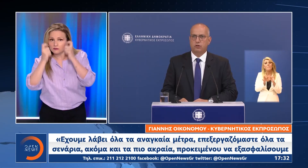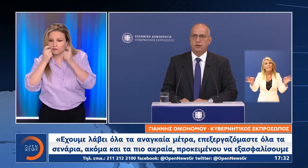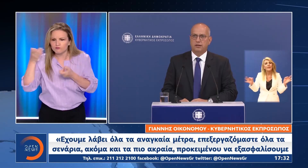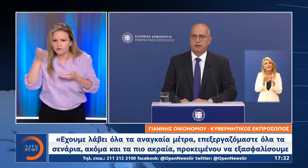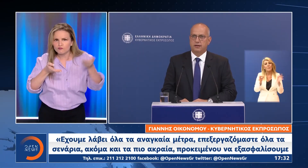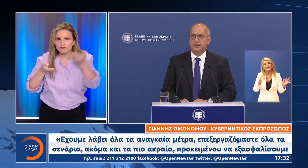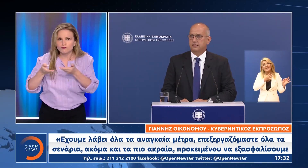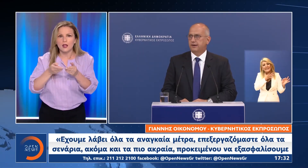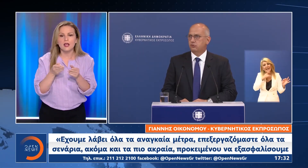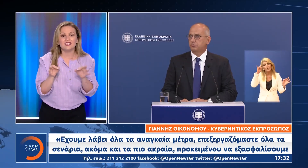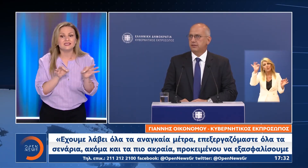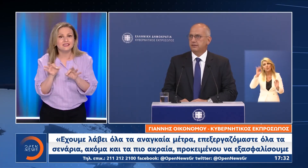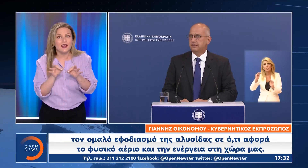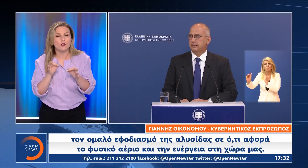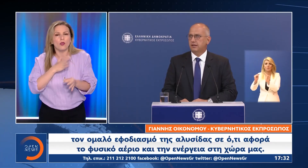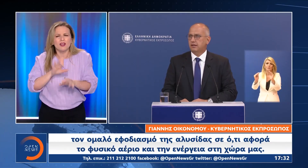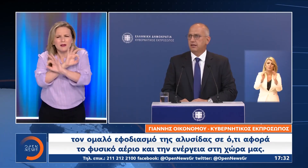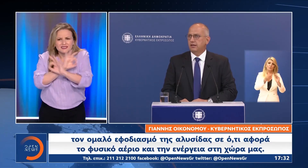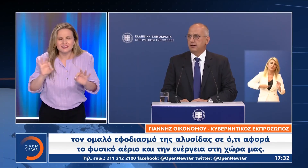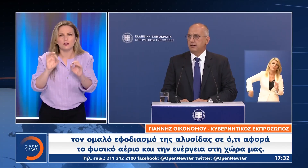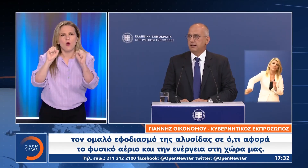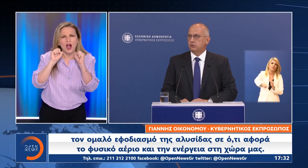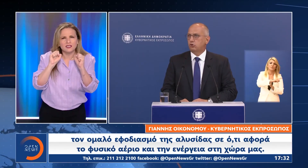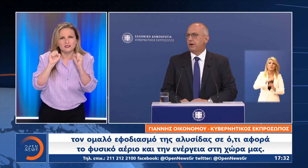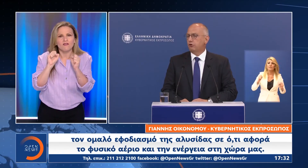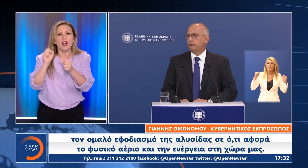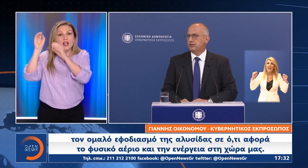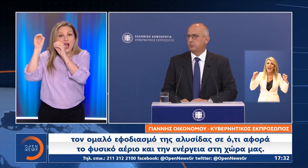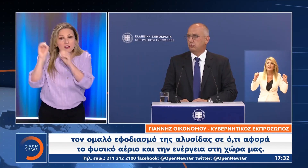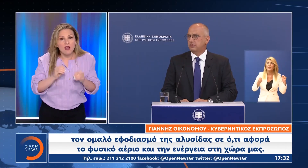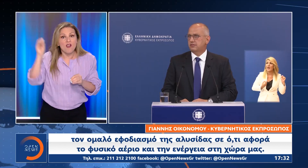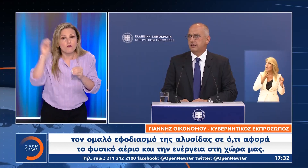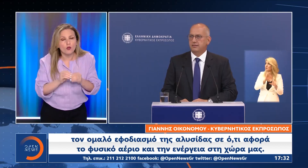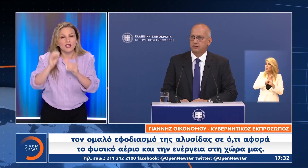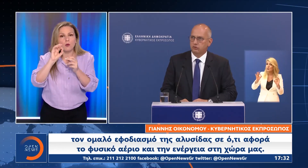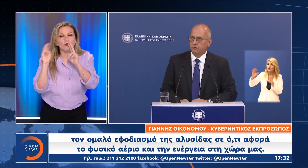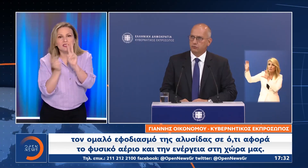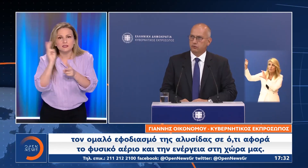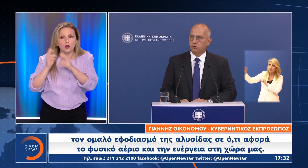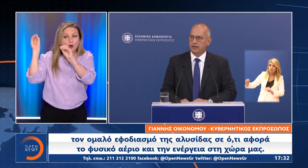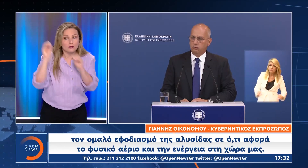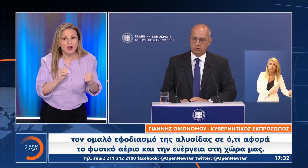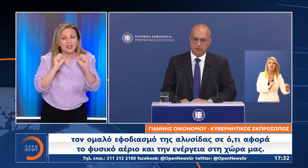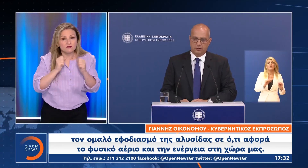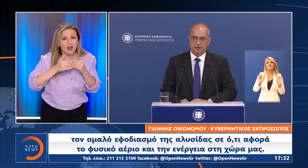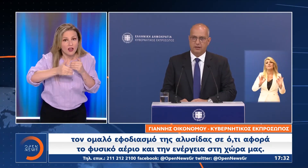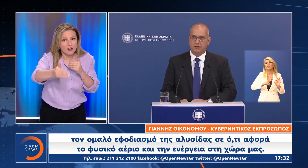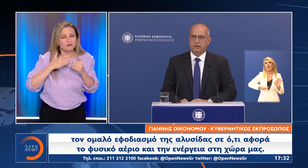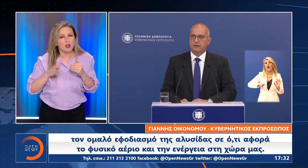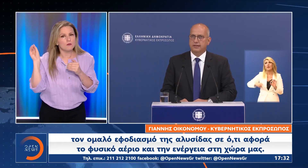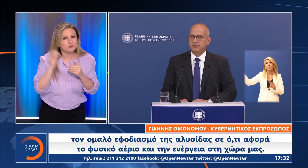προκειμένου να εξασφαλίσουμε τον ομαλό εφοδιασμό της αλυσίδας ό,τι αφορά το φυσικό αέριο